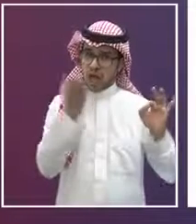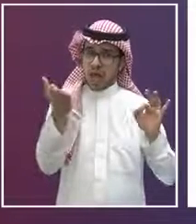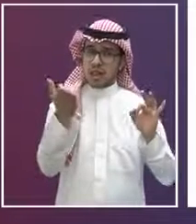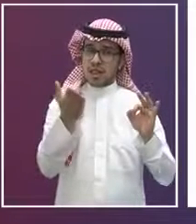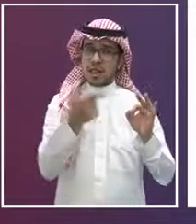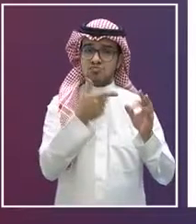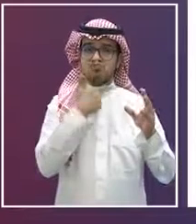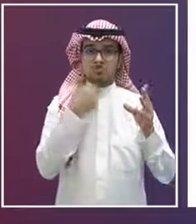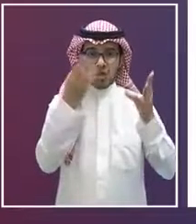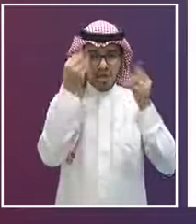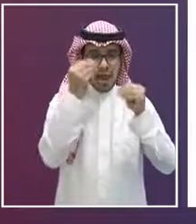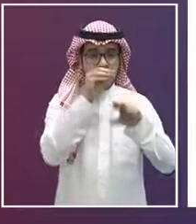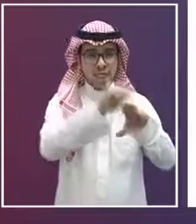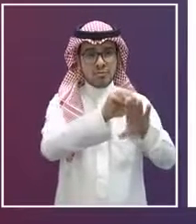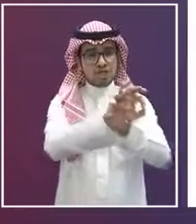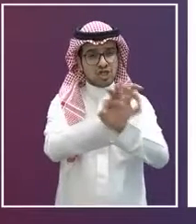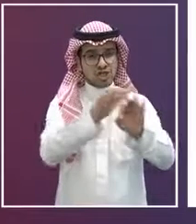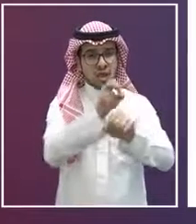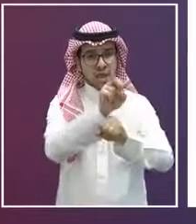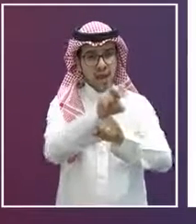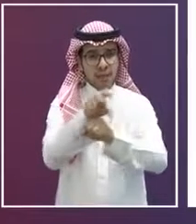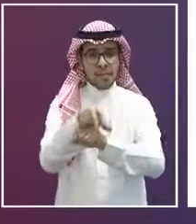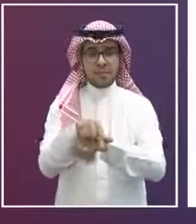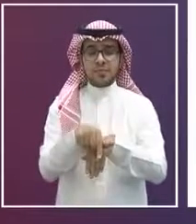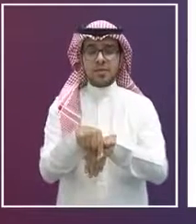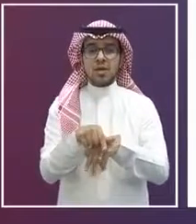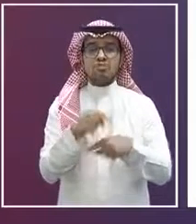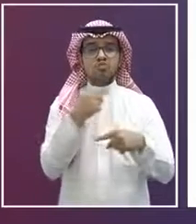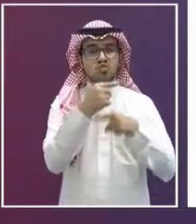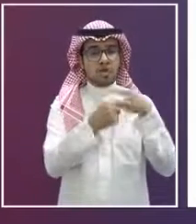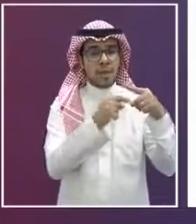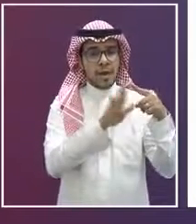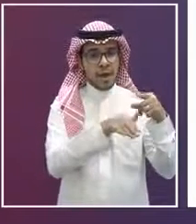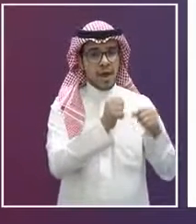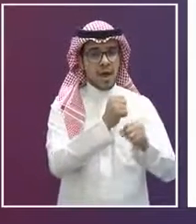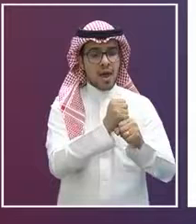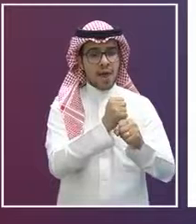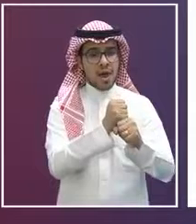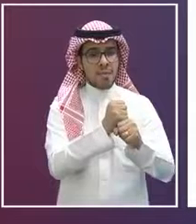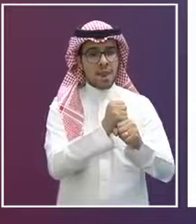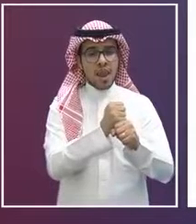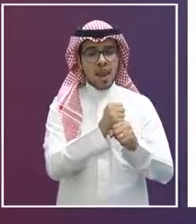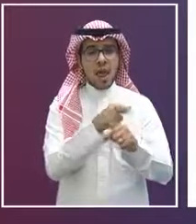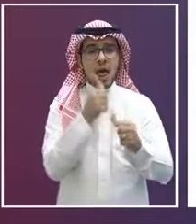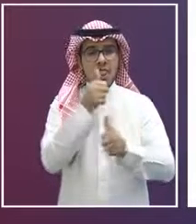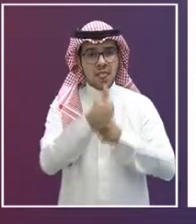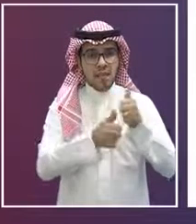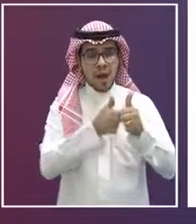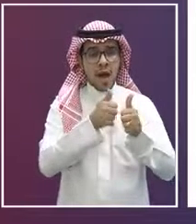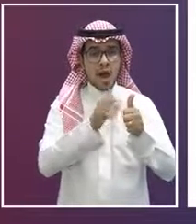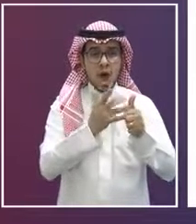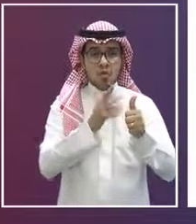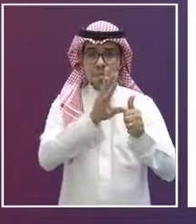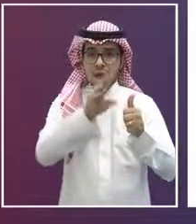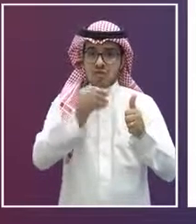الخاصة كما يرون عن بعد سيكون بالتأكيد هناك تقييمات مستمرة داخل منصة مدرستي أو اختبارات حضورية